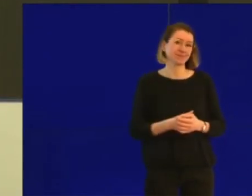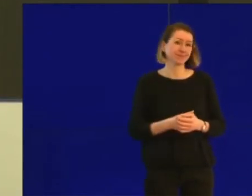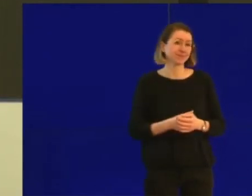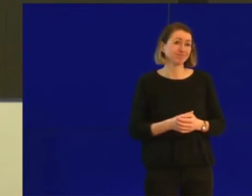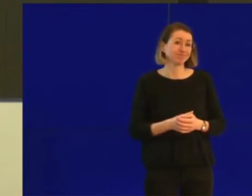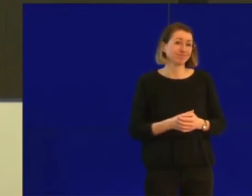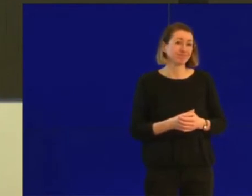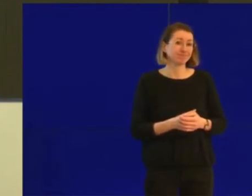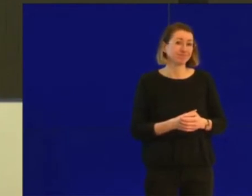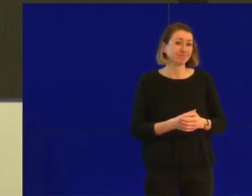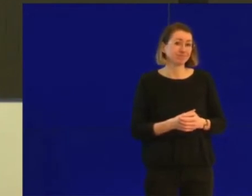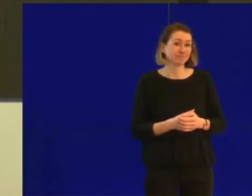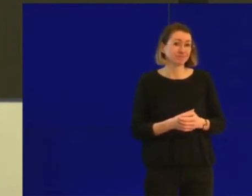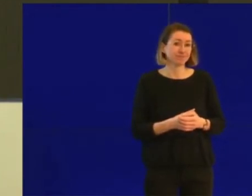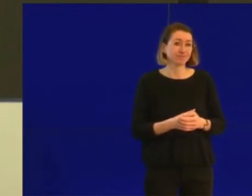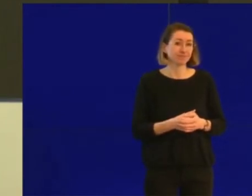en Belgique ou ailleurs.